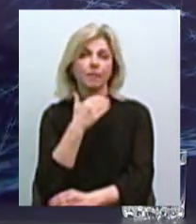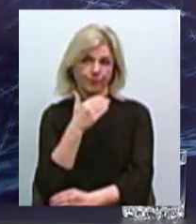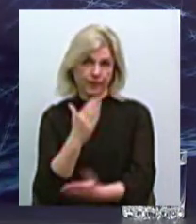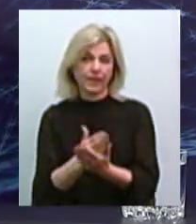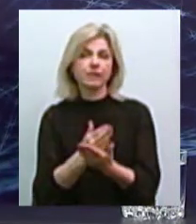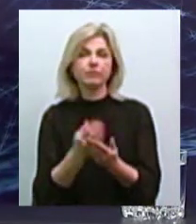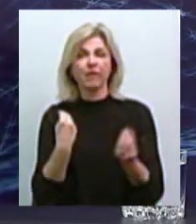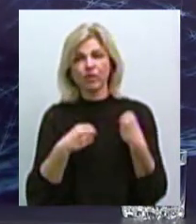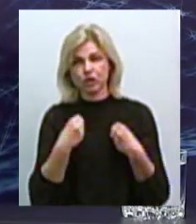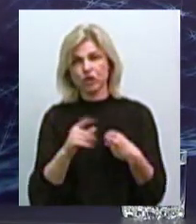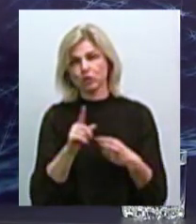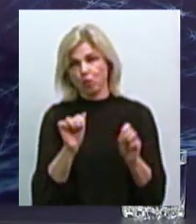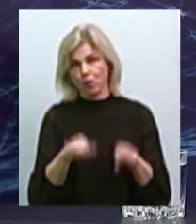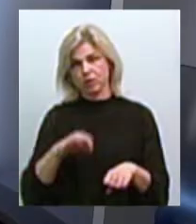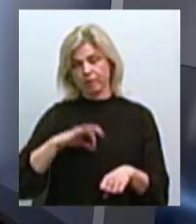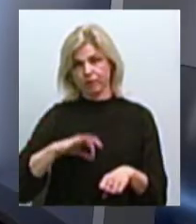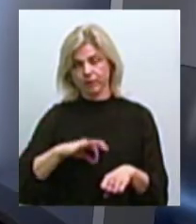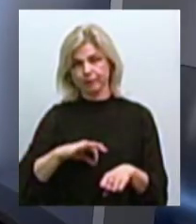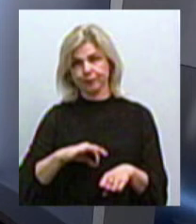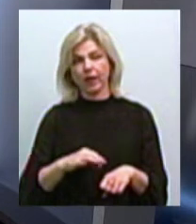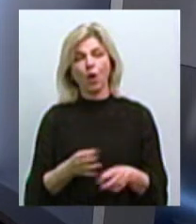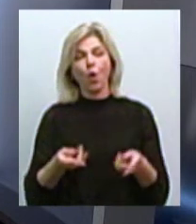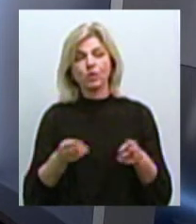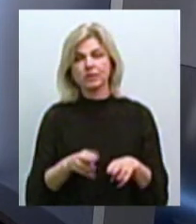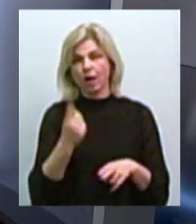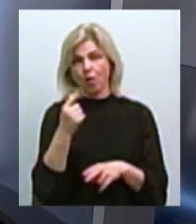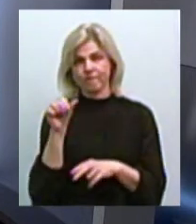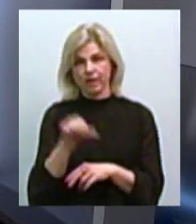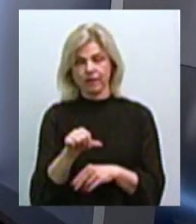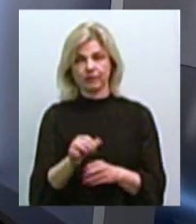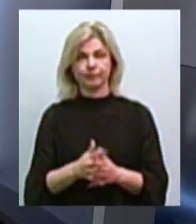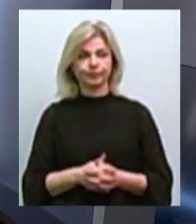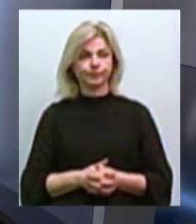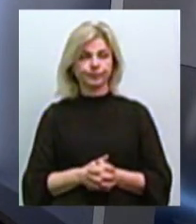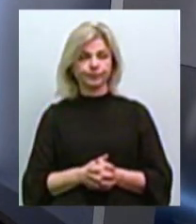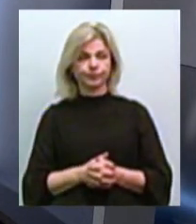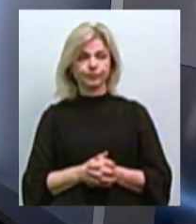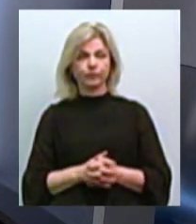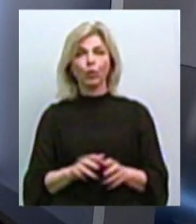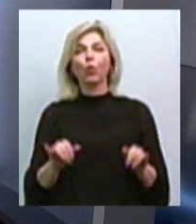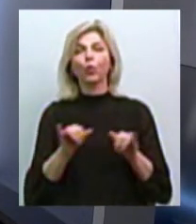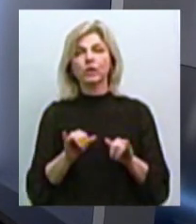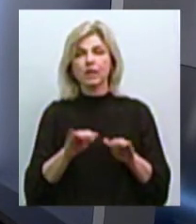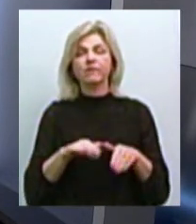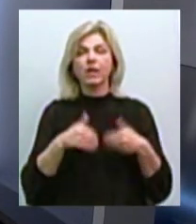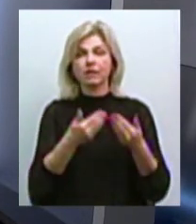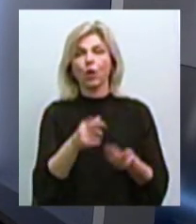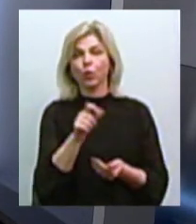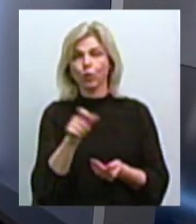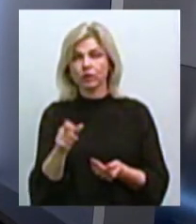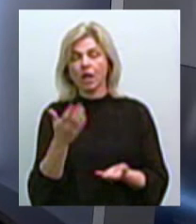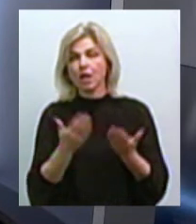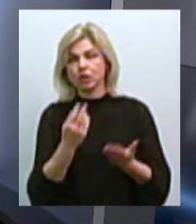якою вони можуть користуватися. У нас залишається хвилина, але дуже важливе питання. Куди звертатись людям, якщо вони